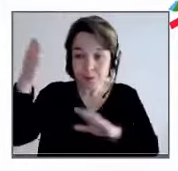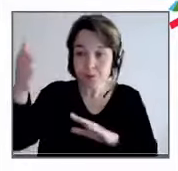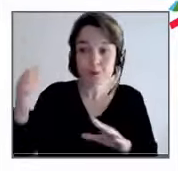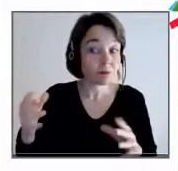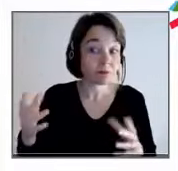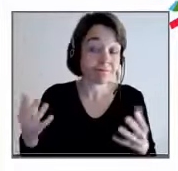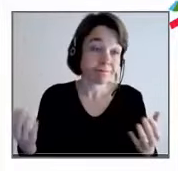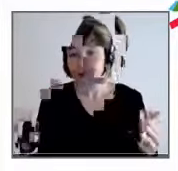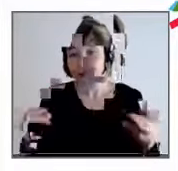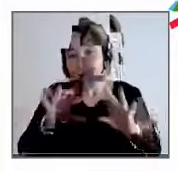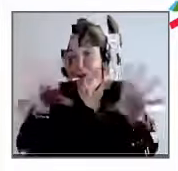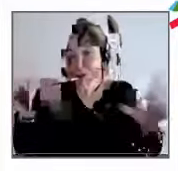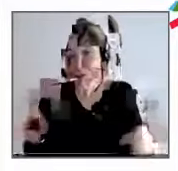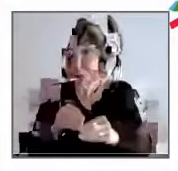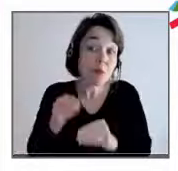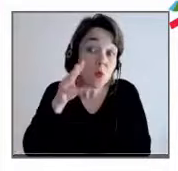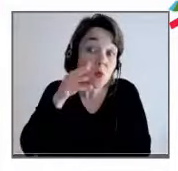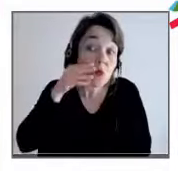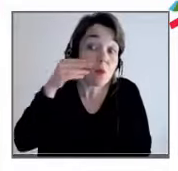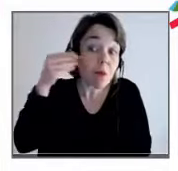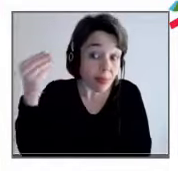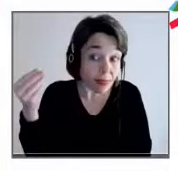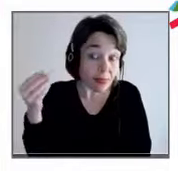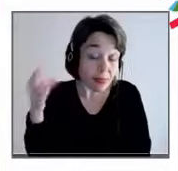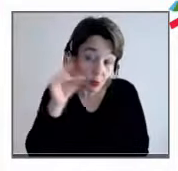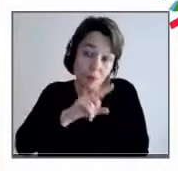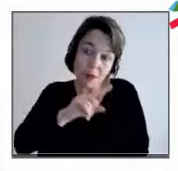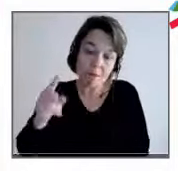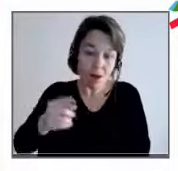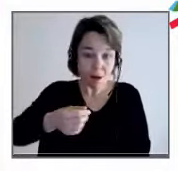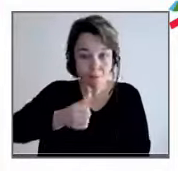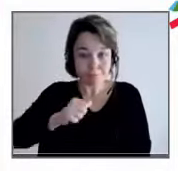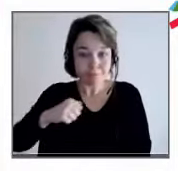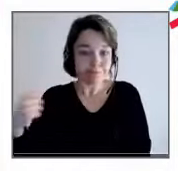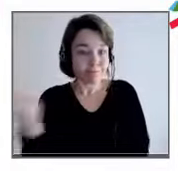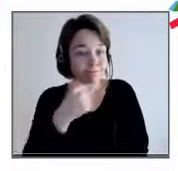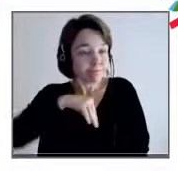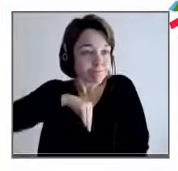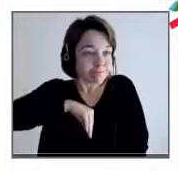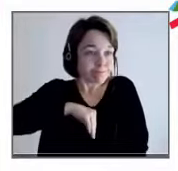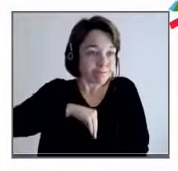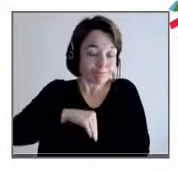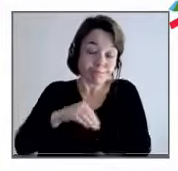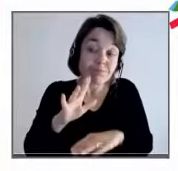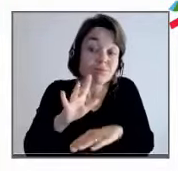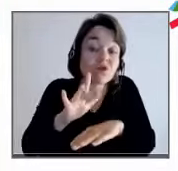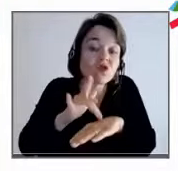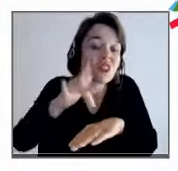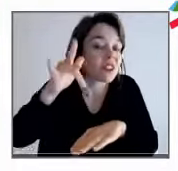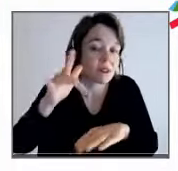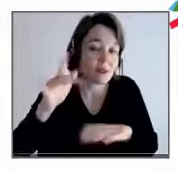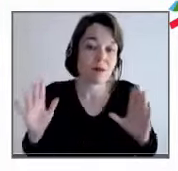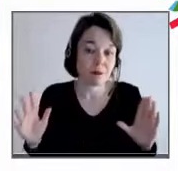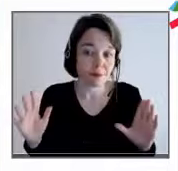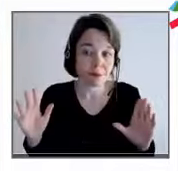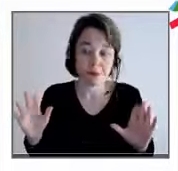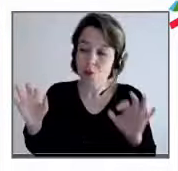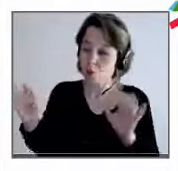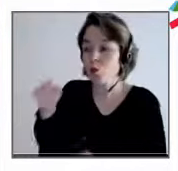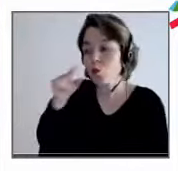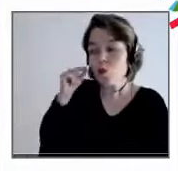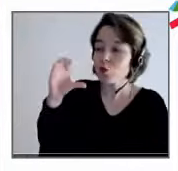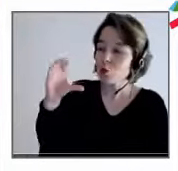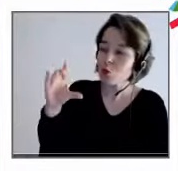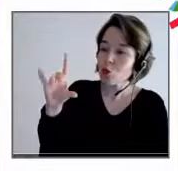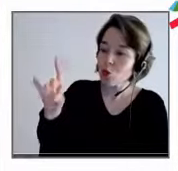espèce où la vulnérabilité est un élément central de notre Constitution. Alors Thierry Chiche, apprêtez-vous à